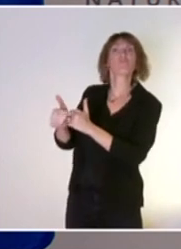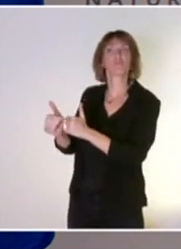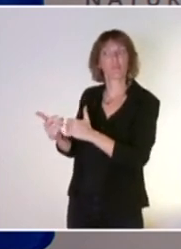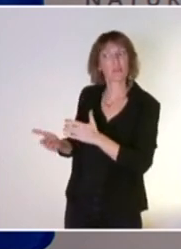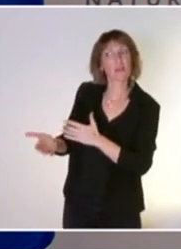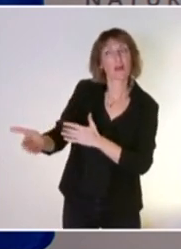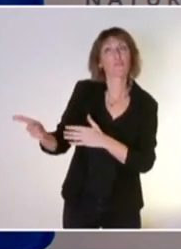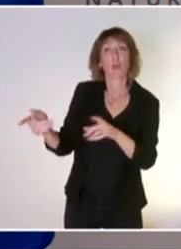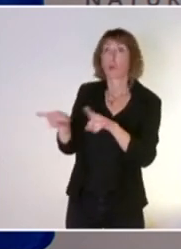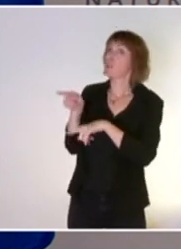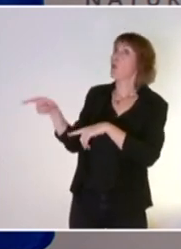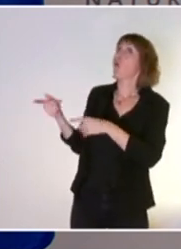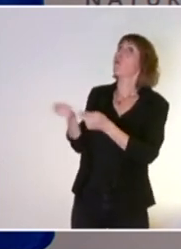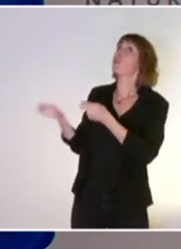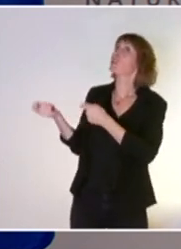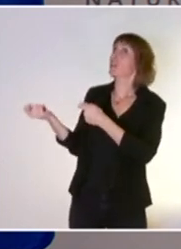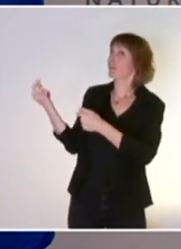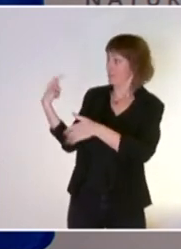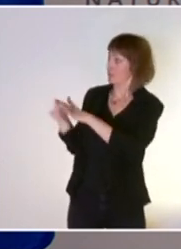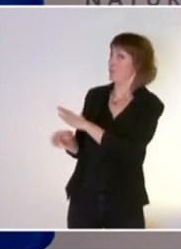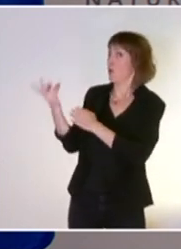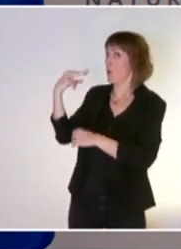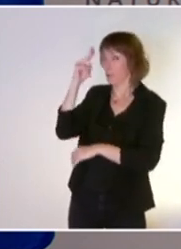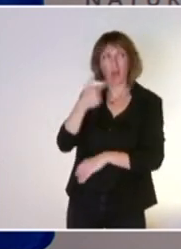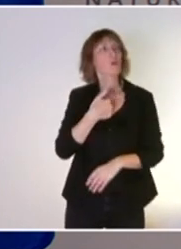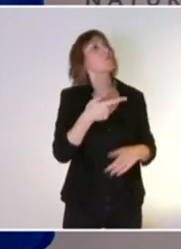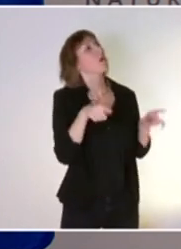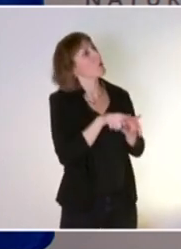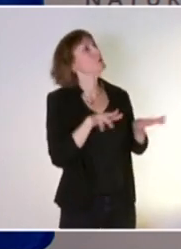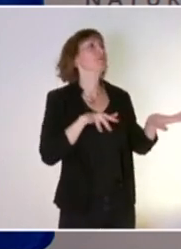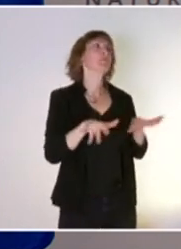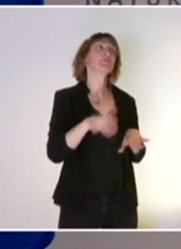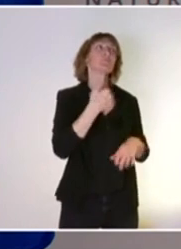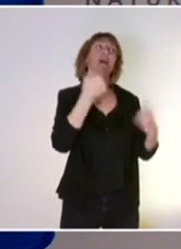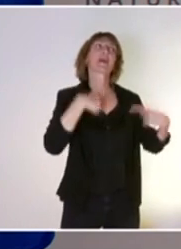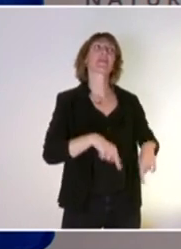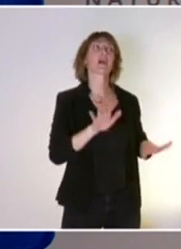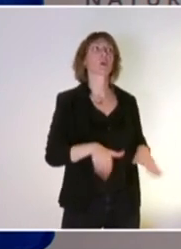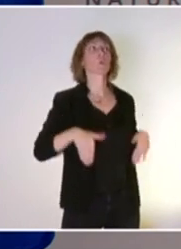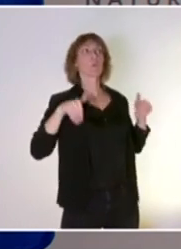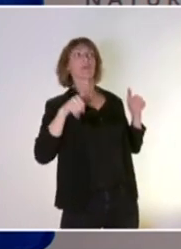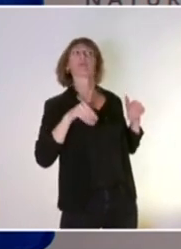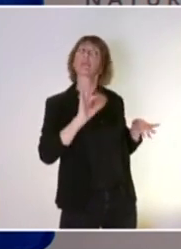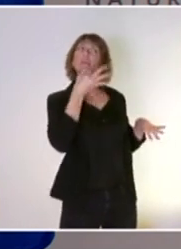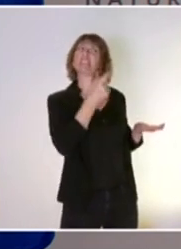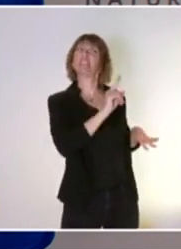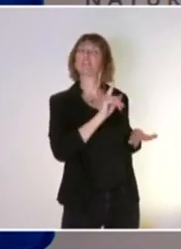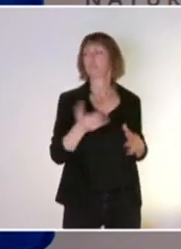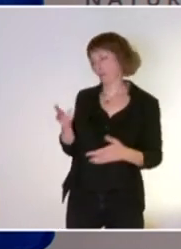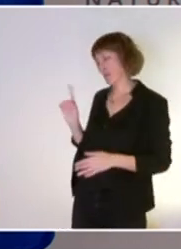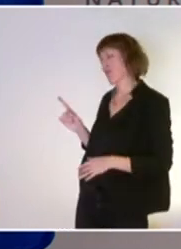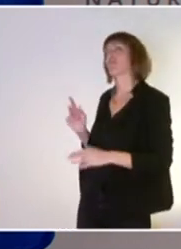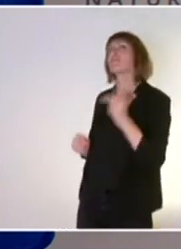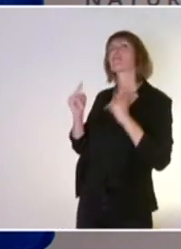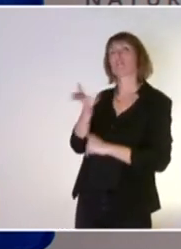aussi avec le fait qu'elles gèrent les crédits européens. Donc ça veut dire aussi que c'est une manière pour l'État de se désengager. Ça ne vous a pas échappé. On a gardé au niveau national la définition